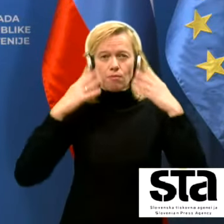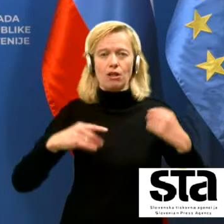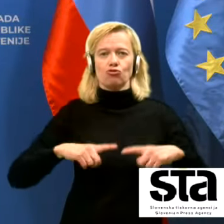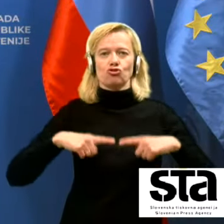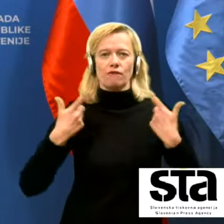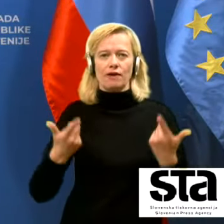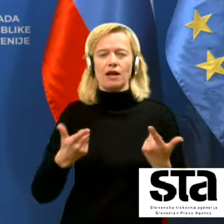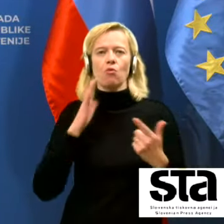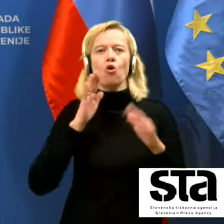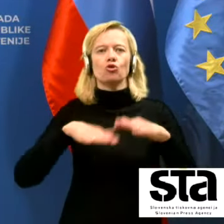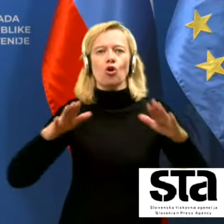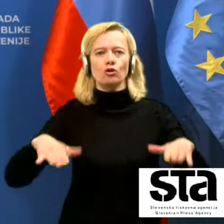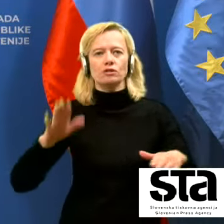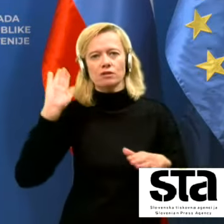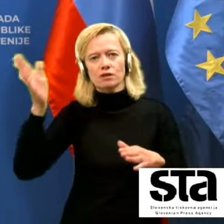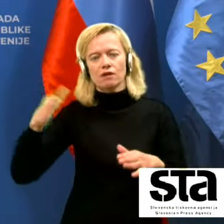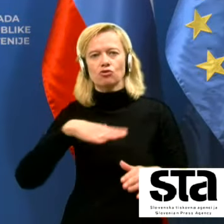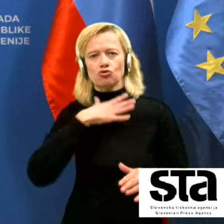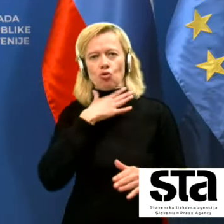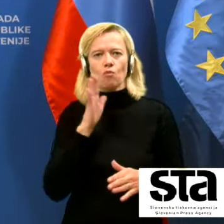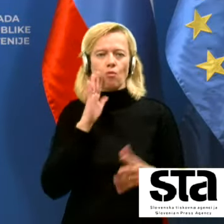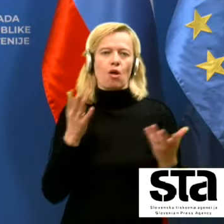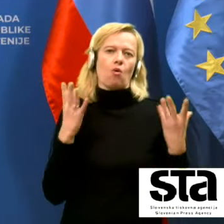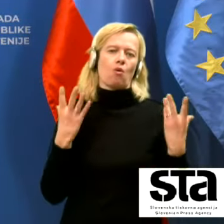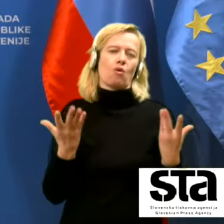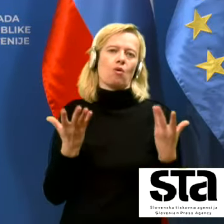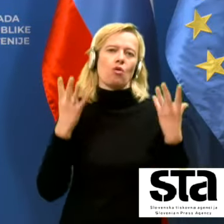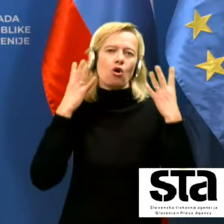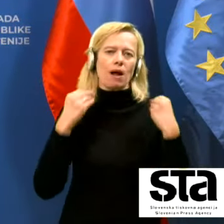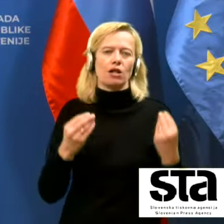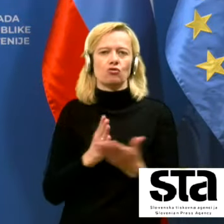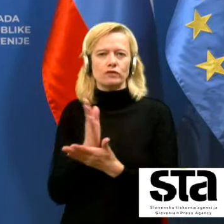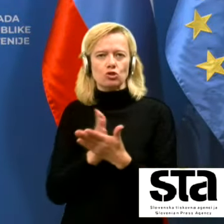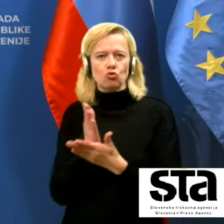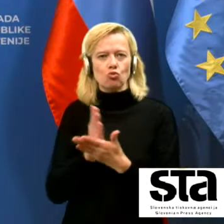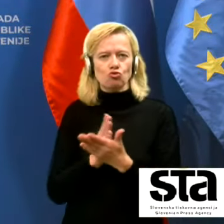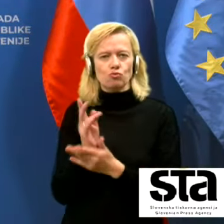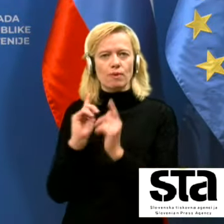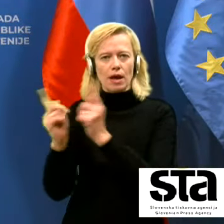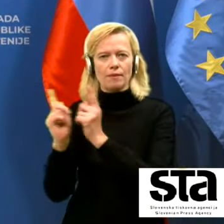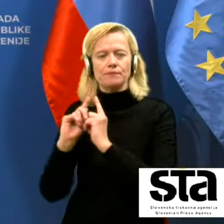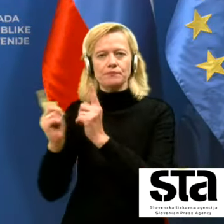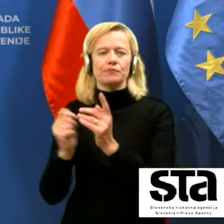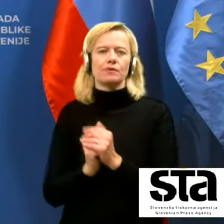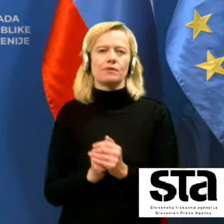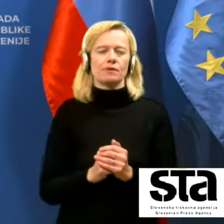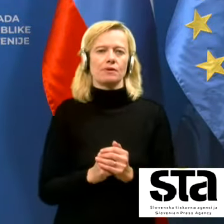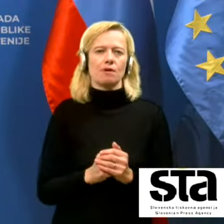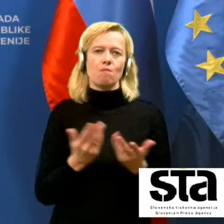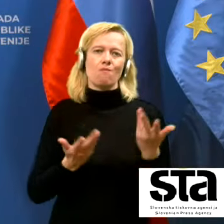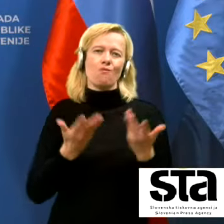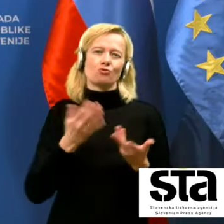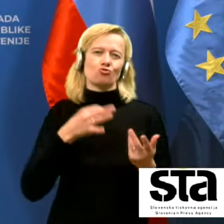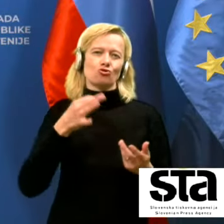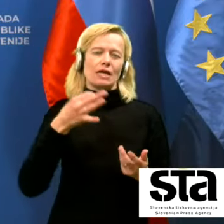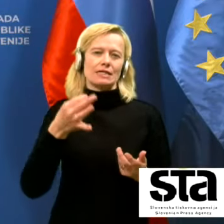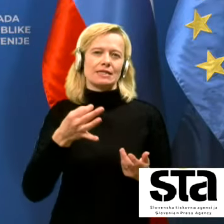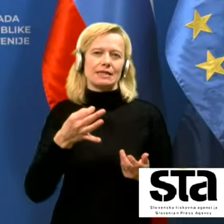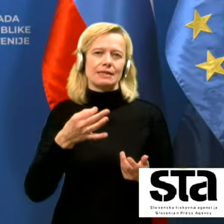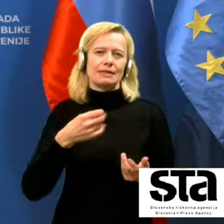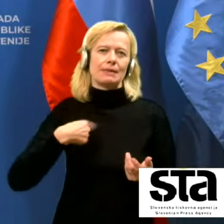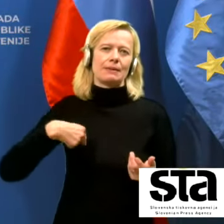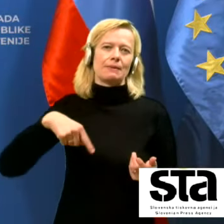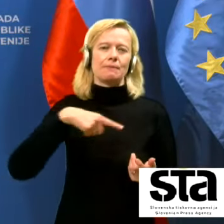šolo, da bomo lahko normalno v službe hodili in morda smo včasih to predstavljali